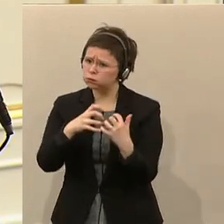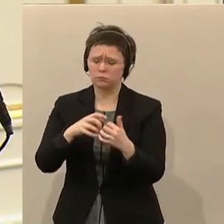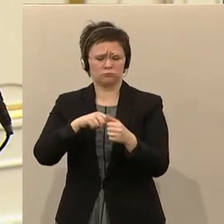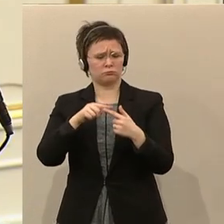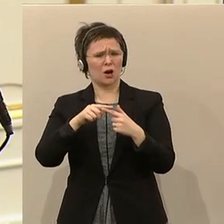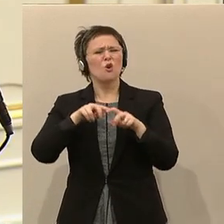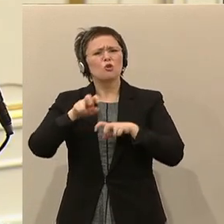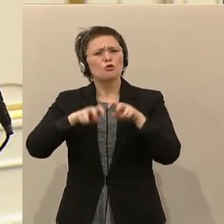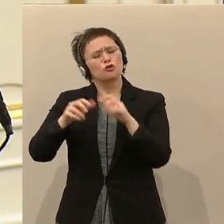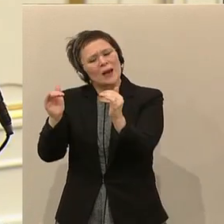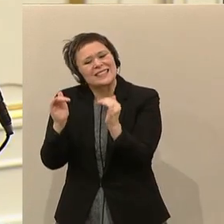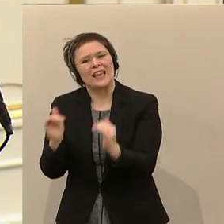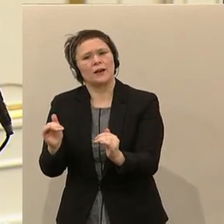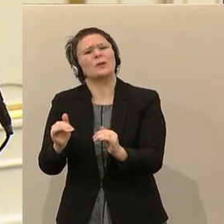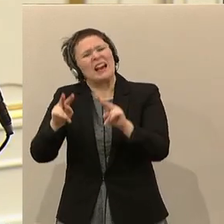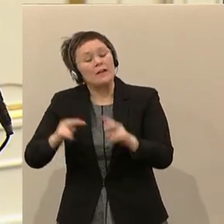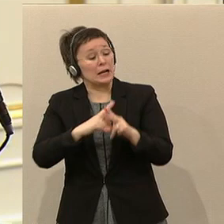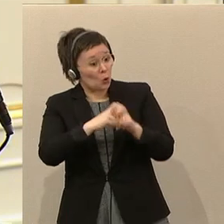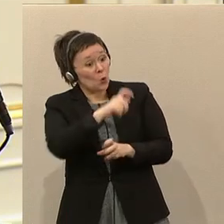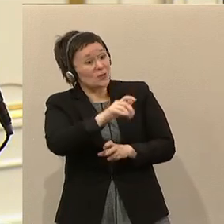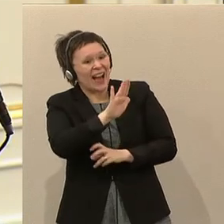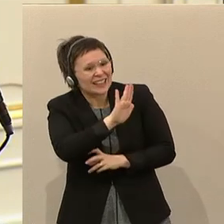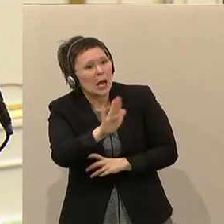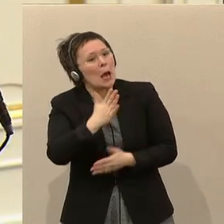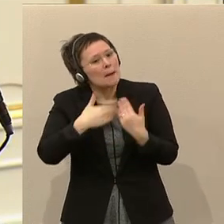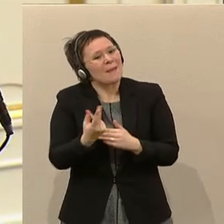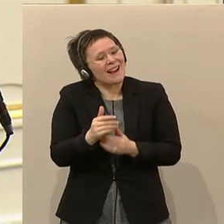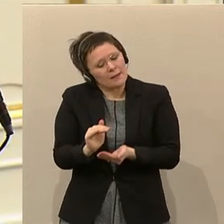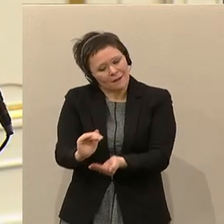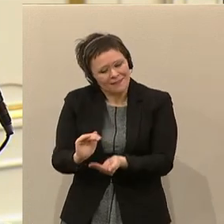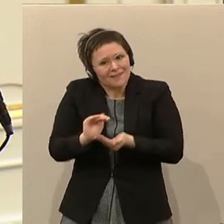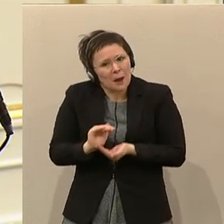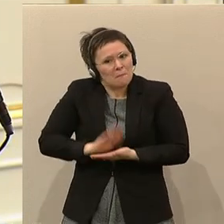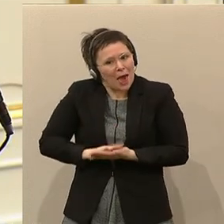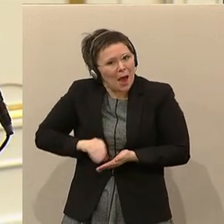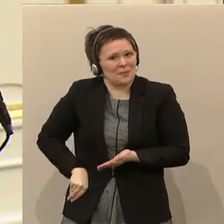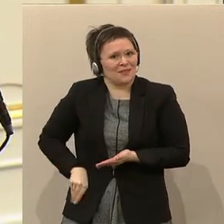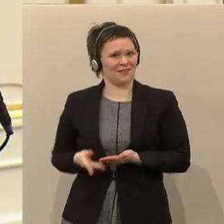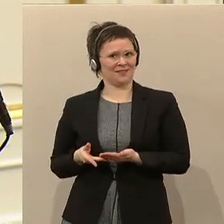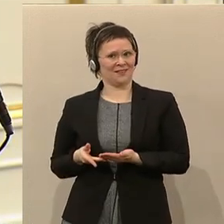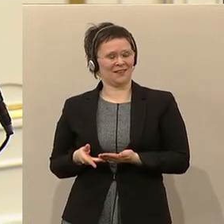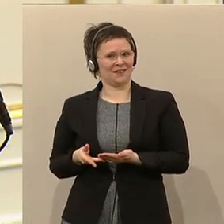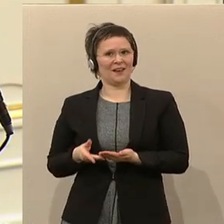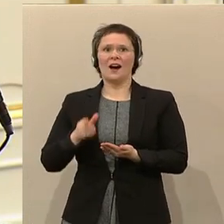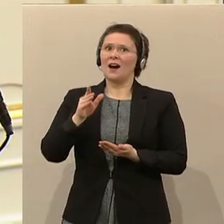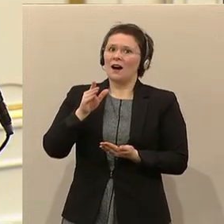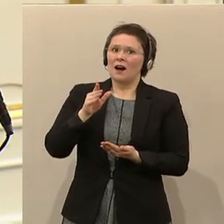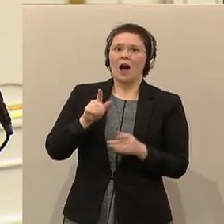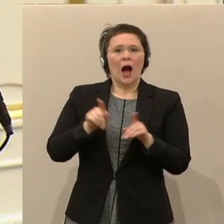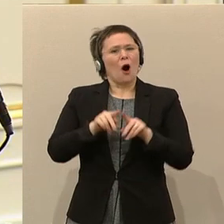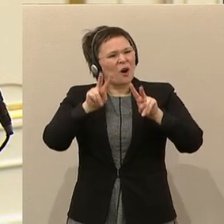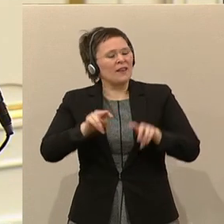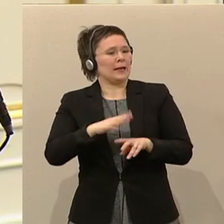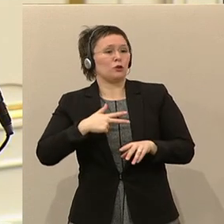Österreicher wirklich mehr Geld im Börserl schafft und schafft also wirklich dementsprechend auch funktionierenden Sozialstaat,